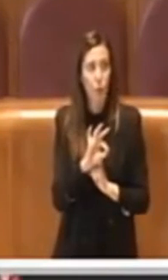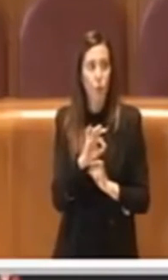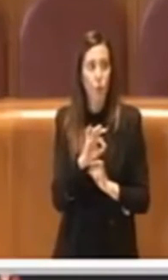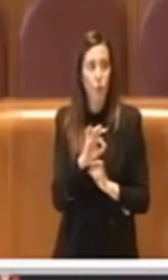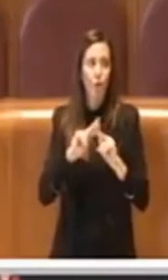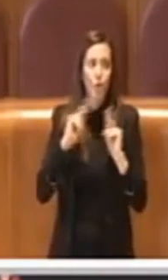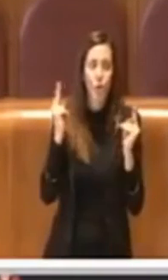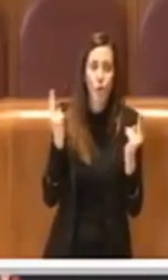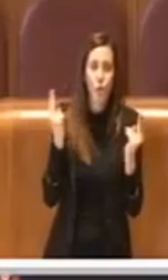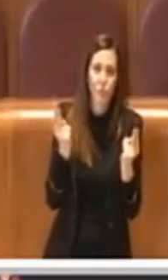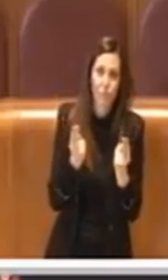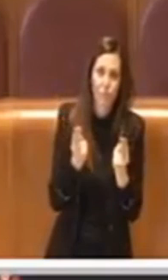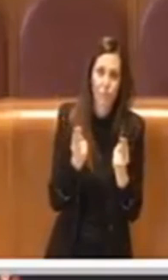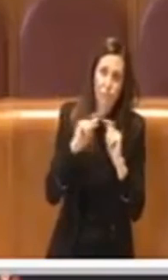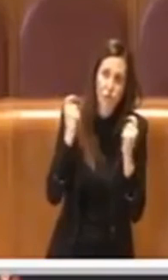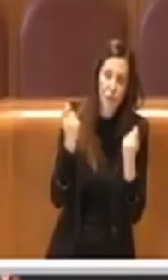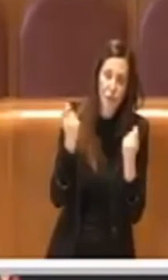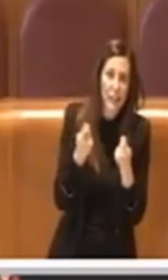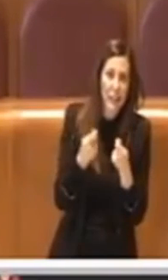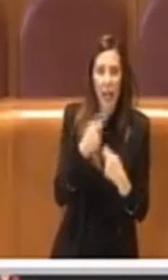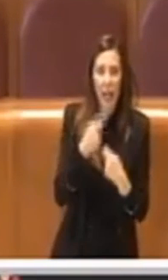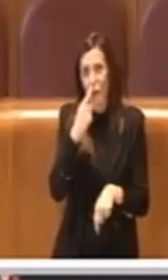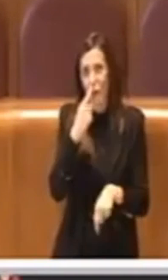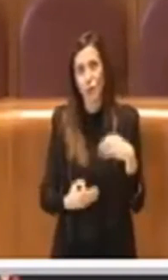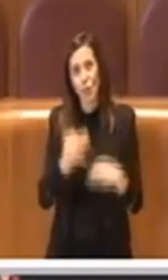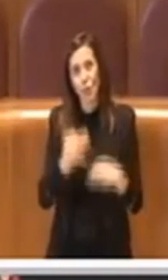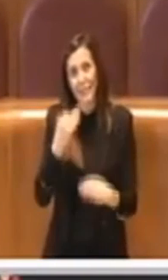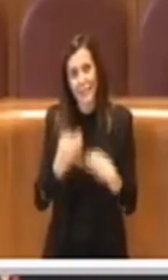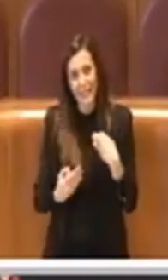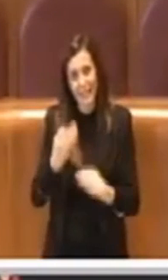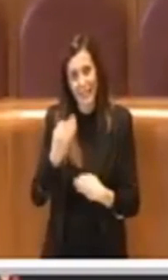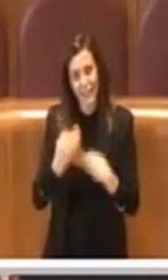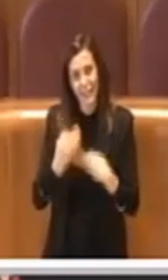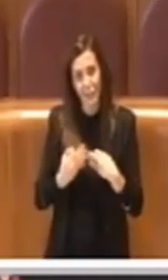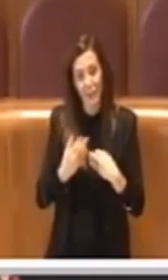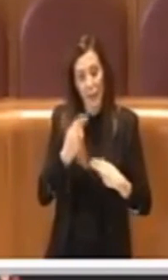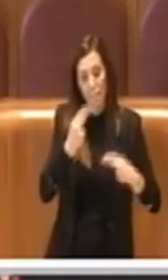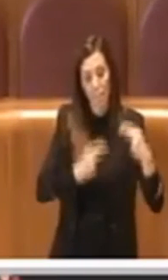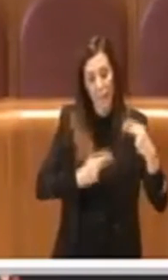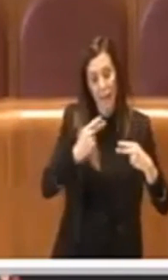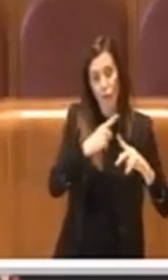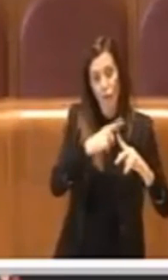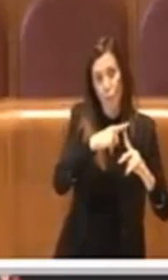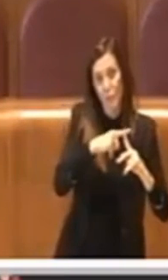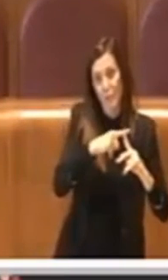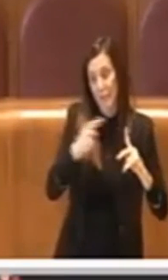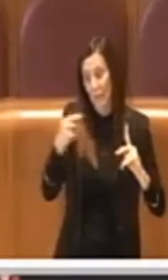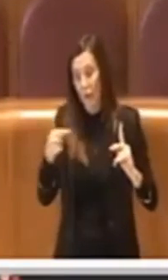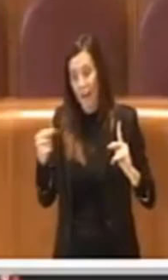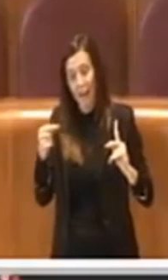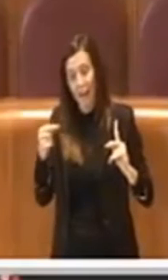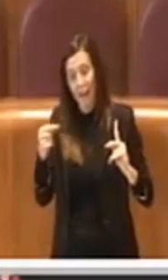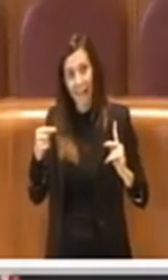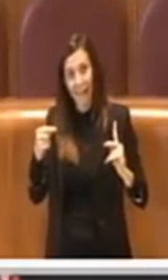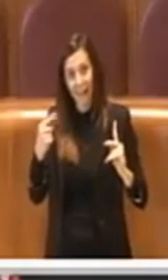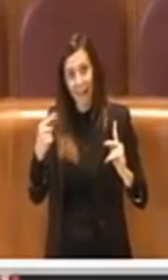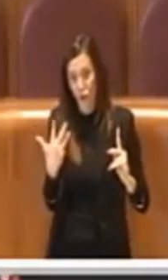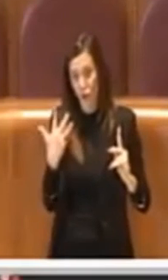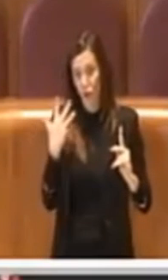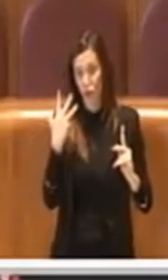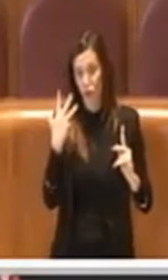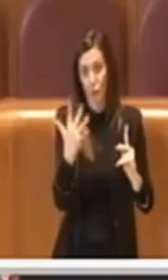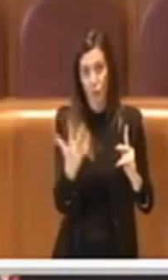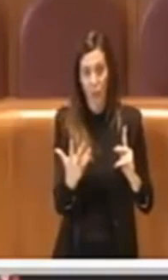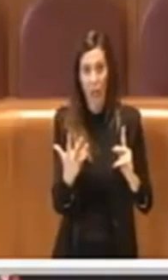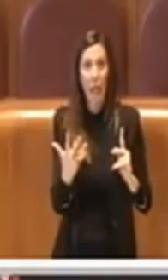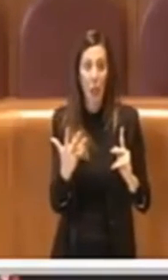in generale il giudizio tra un bilancio positivo o negativo di questi cinque anni, io credo che